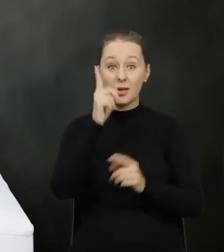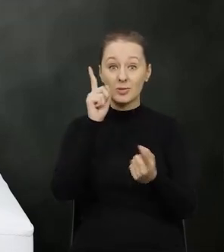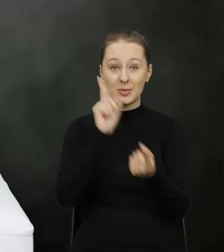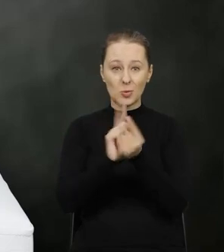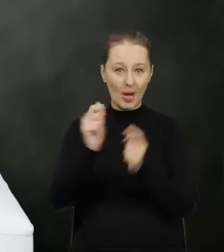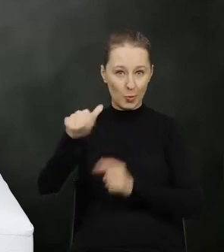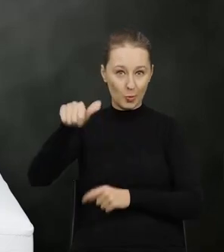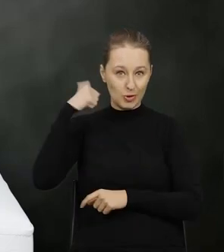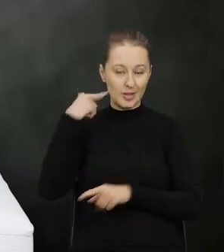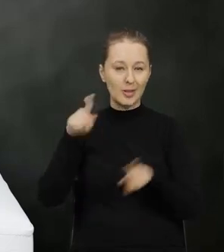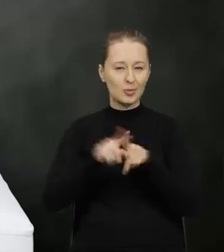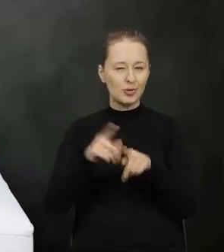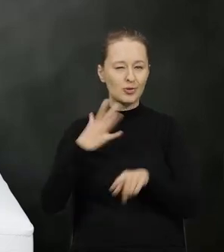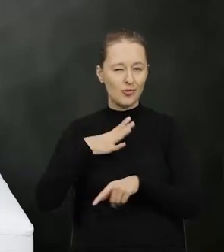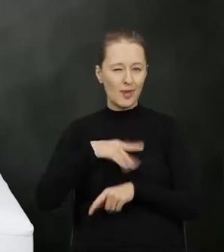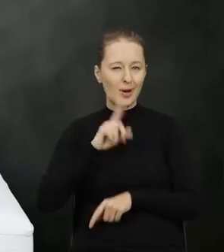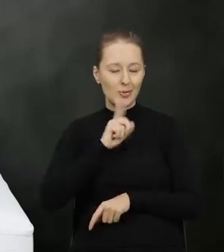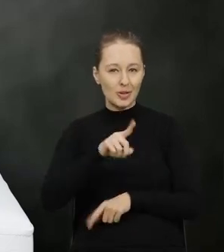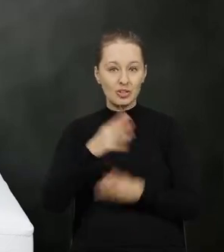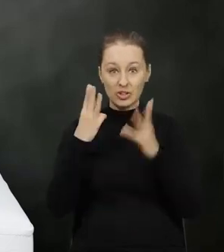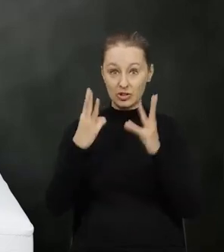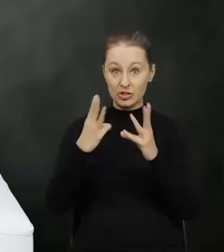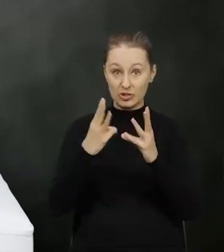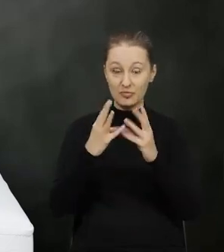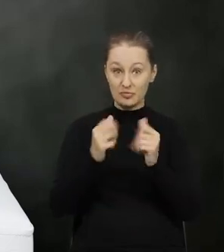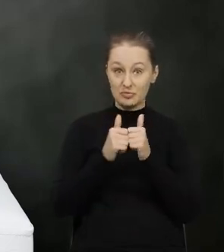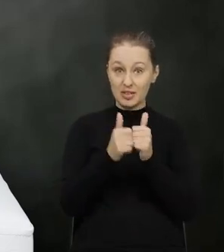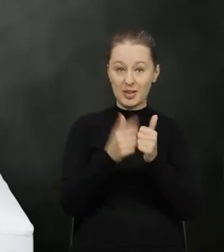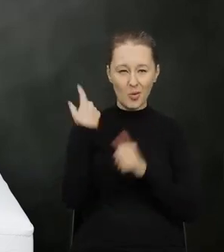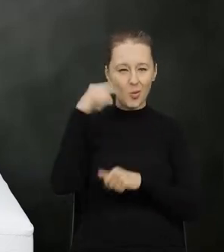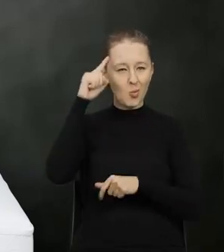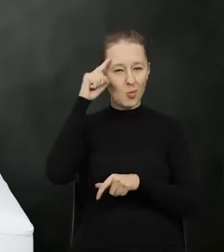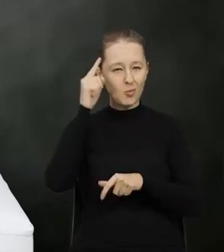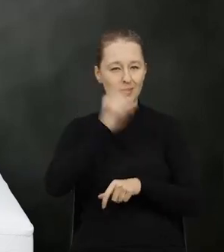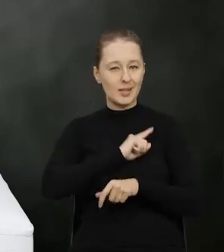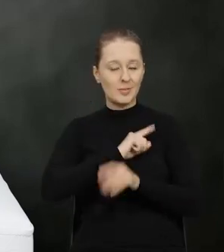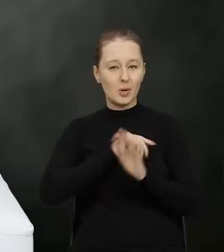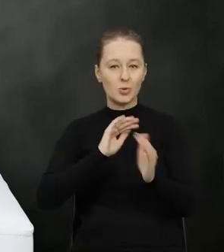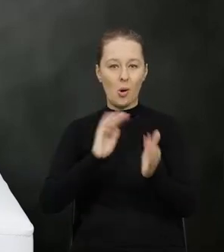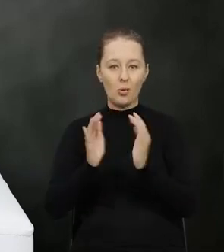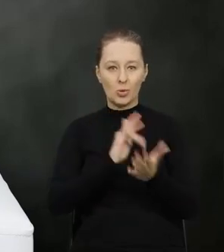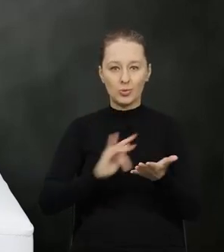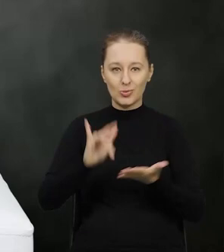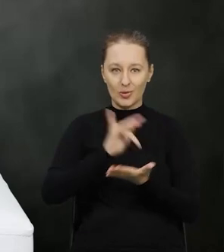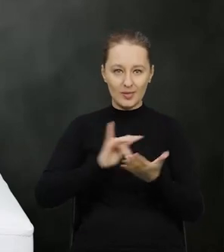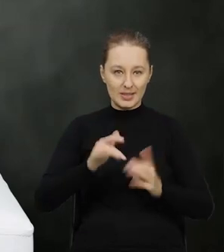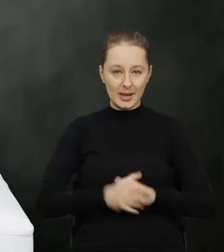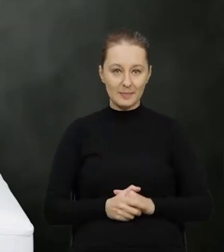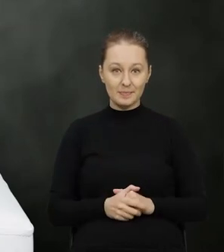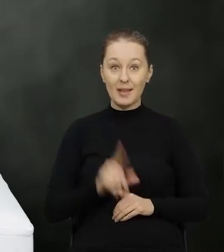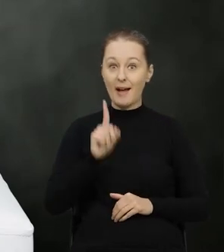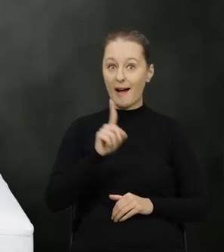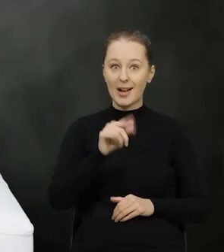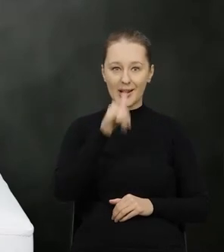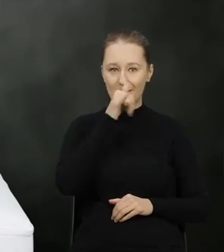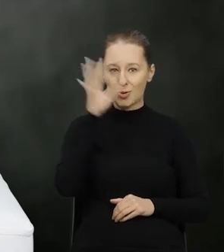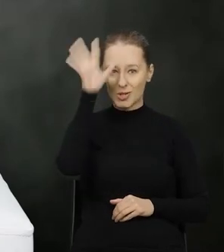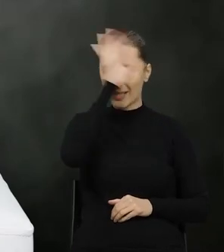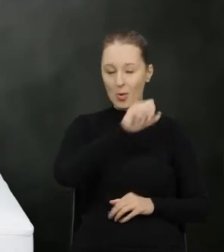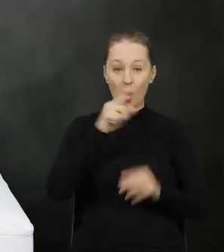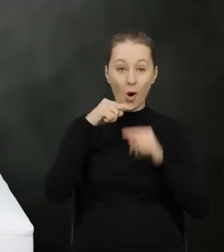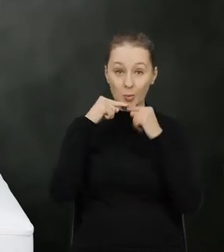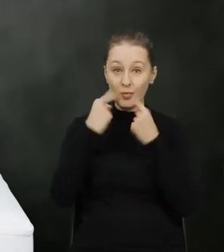i też warto podkreślić że ważną rolę w tym systemie odgrywa Główna Inspekcja Ochrony Środowiska ale nie